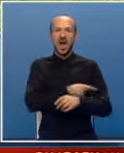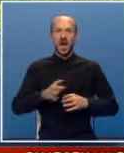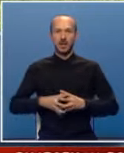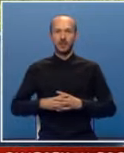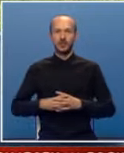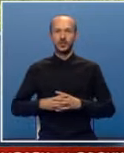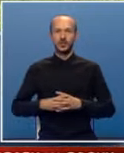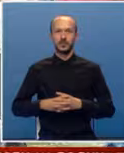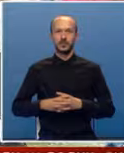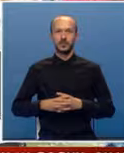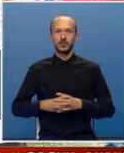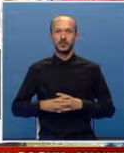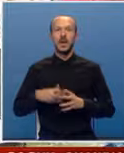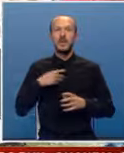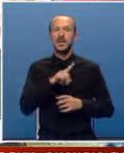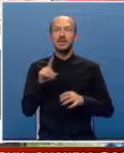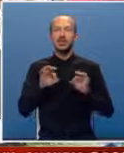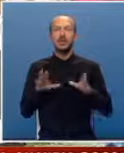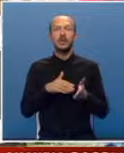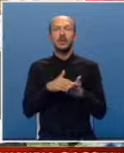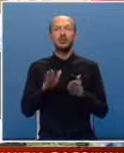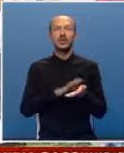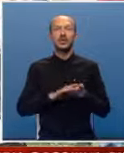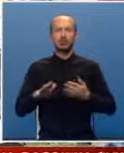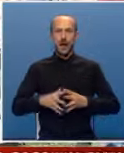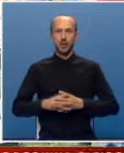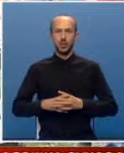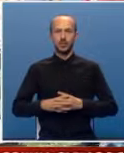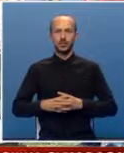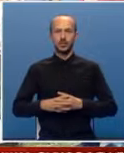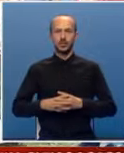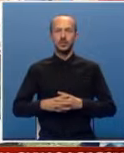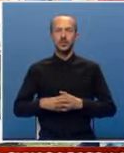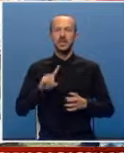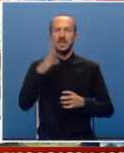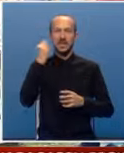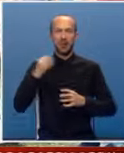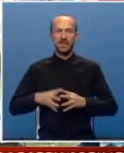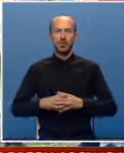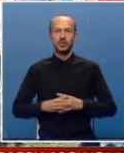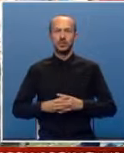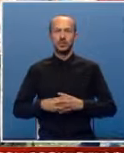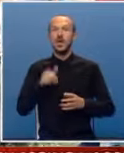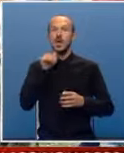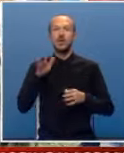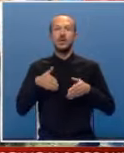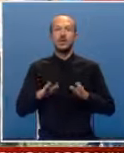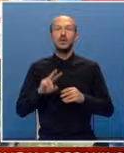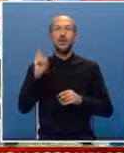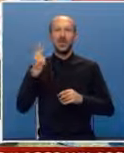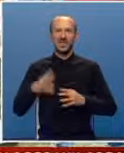ne radi. Mi ne smijemo ništa prepuštati slučaju, ni zaboravu i ovim putem